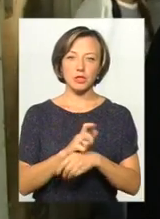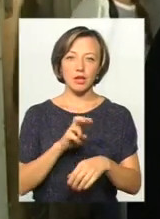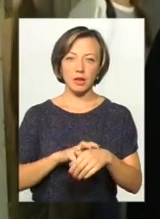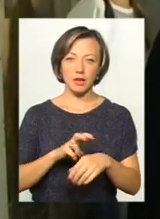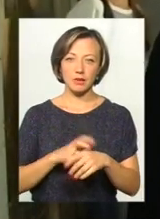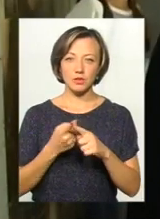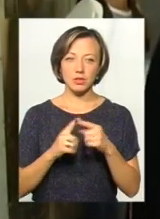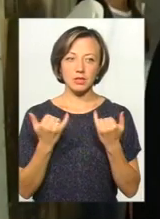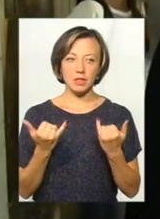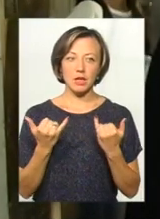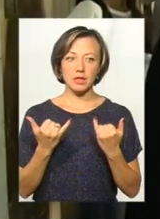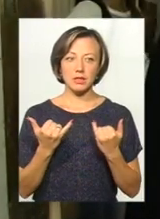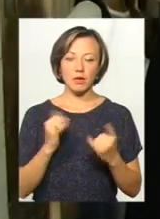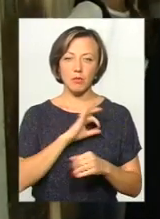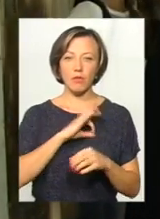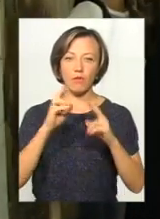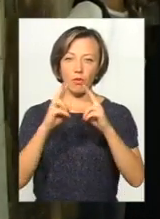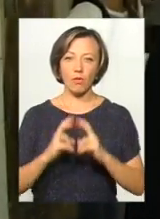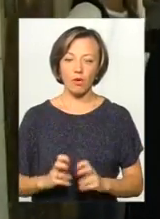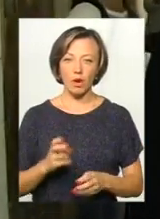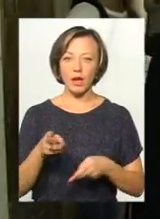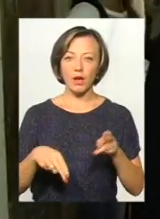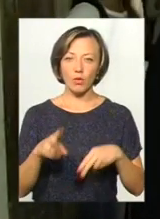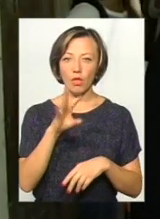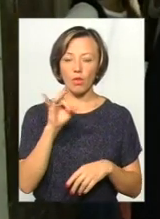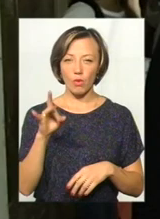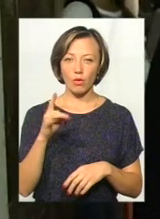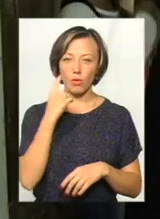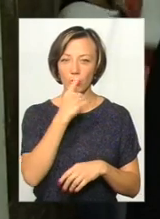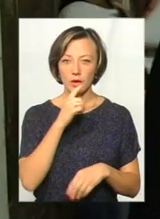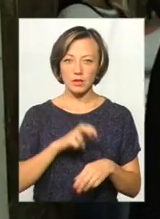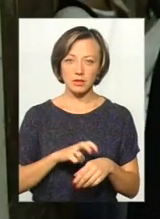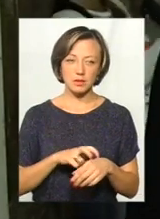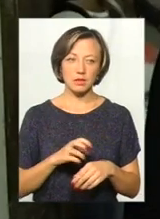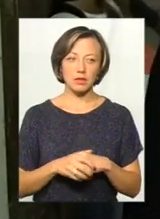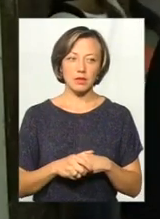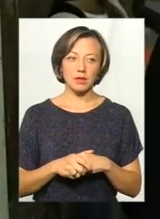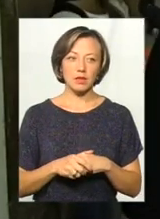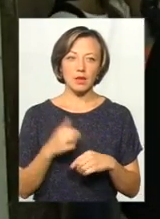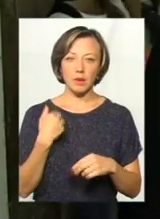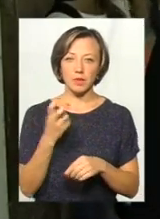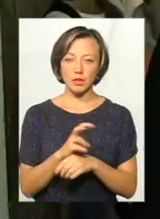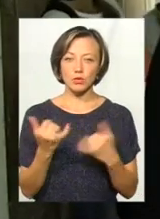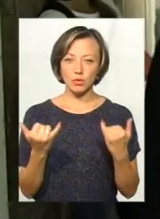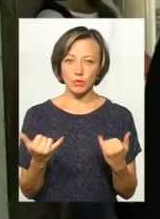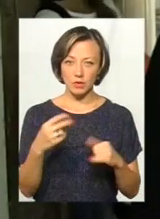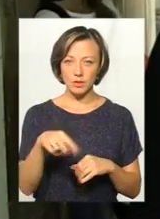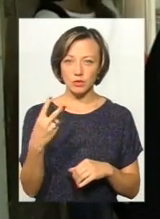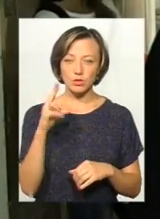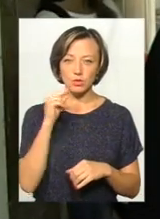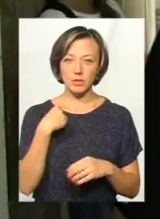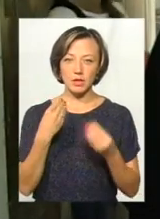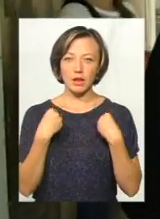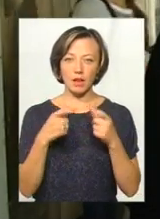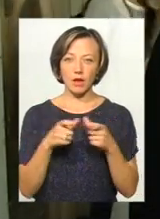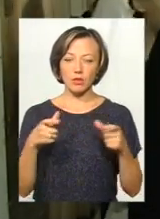напевно, ці, що зараз профогляд, йде хірург, хлор, окуліст. Саме я брала до хірурга йде окуліста, але я прийшла сьогодні, це на 22 число, а мене ж